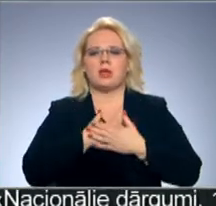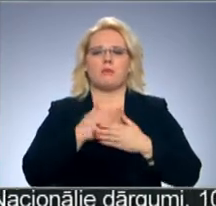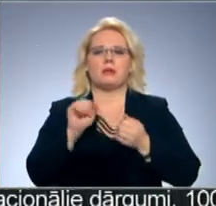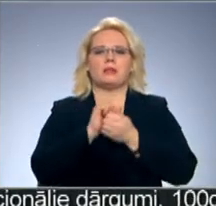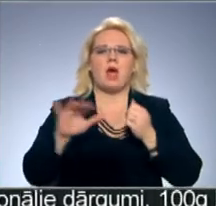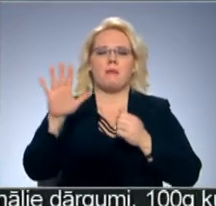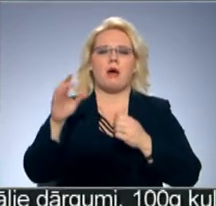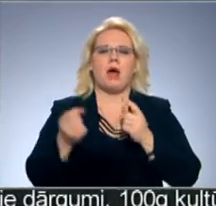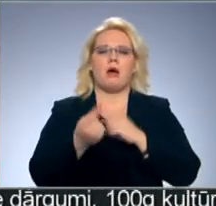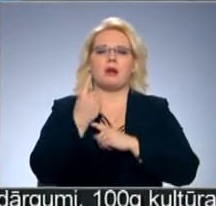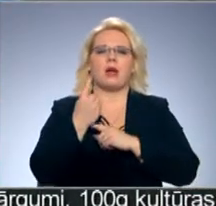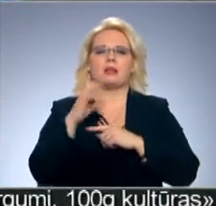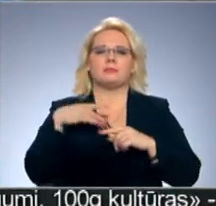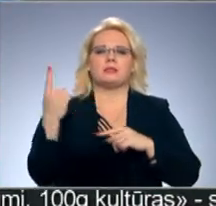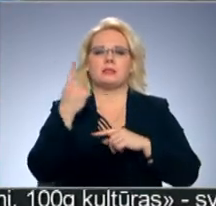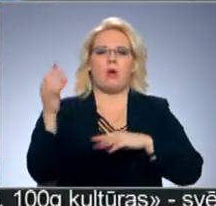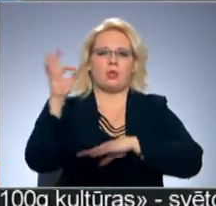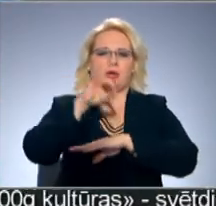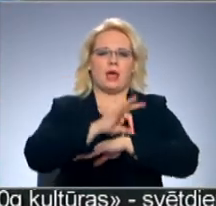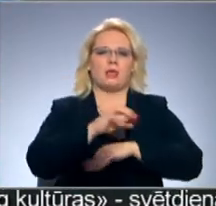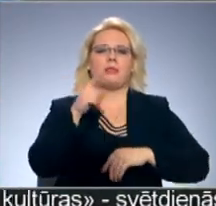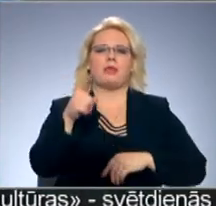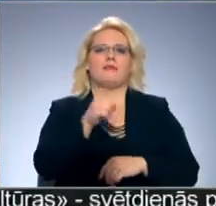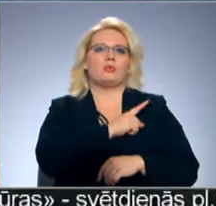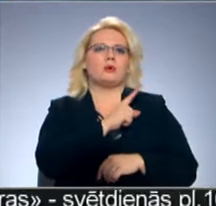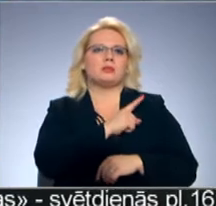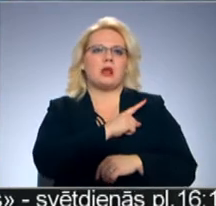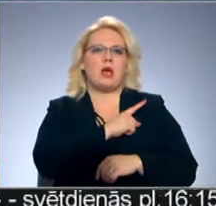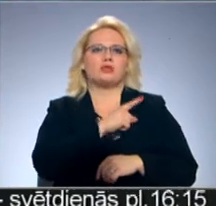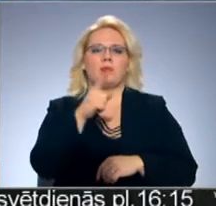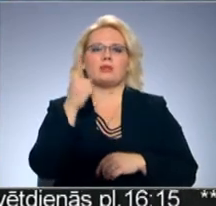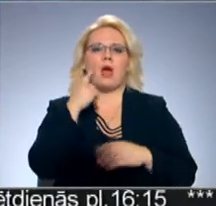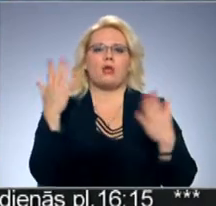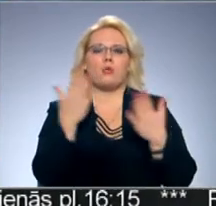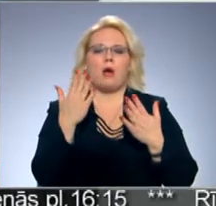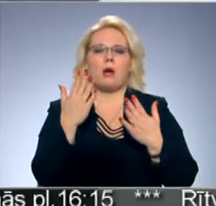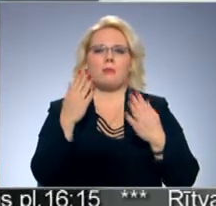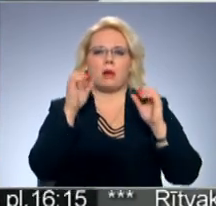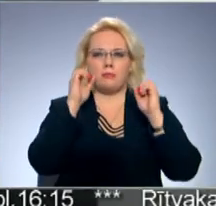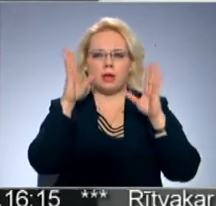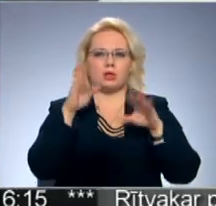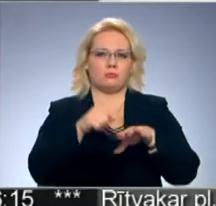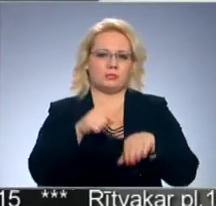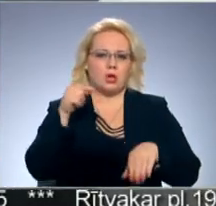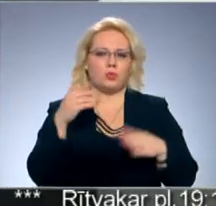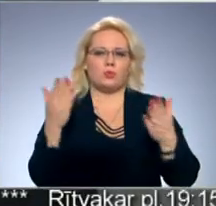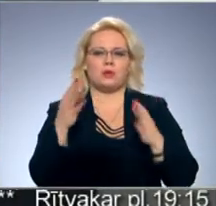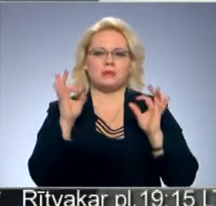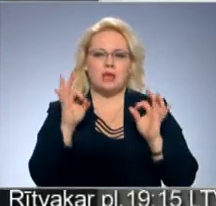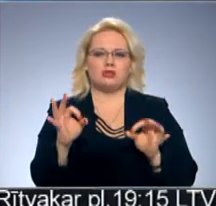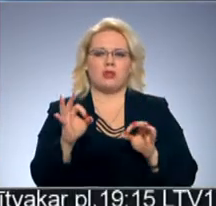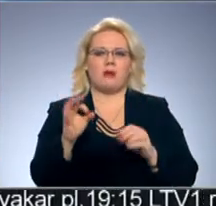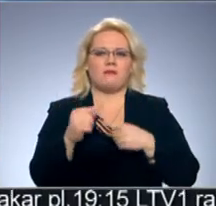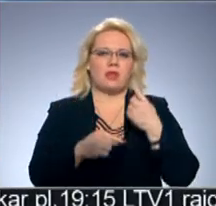salriet. Nosaukums ir tevi nosargāšu, bet tā doma man ir par to brīnuma sajūtu, ko es arī tiešām vienmēr